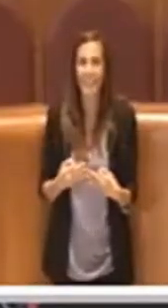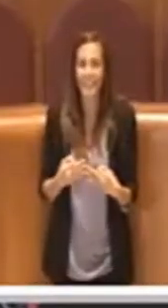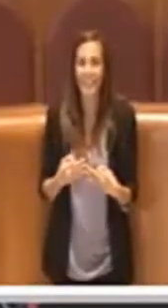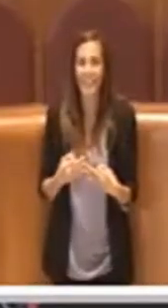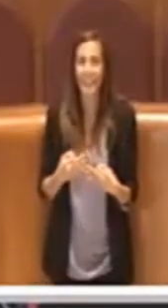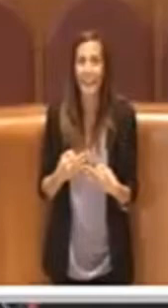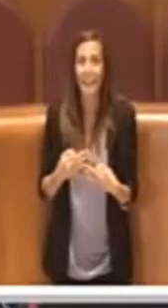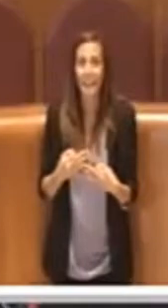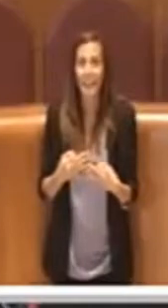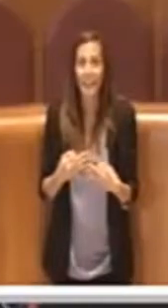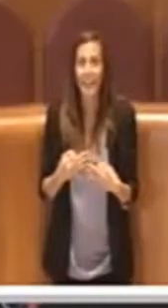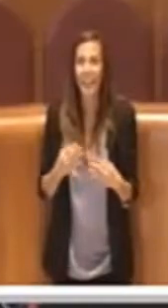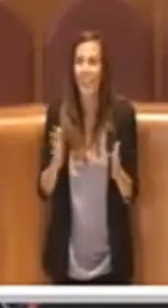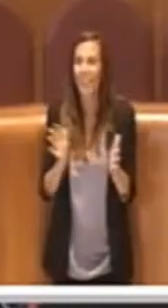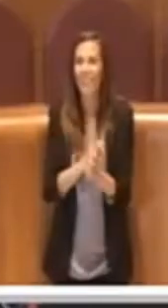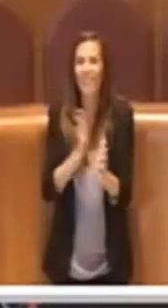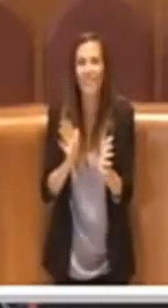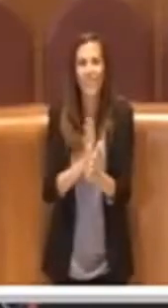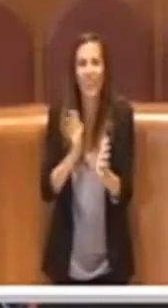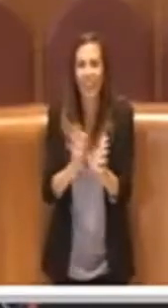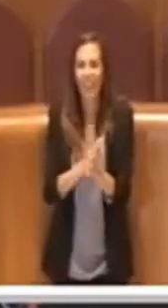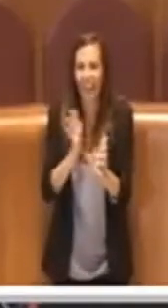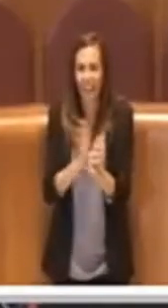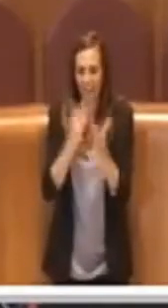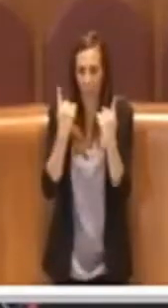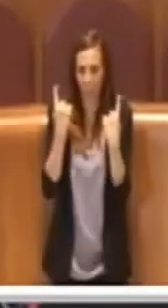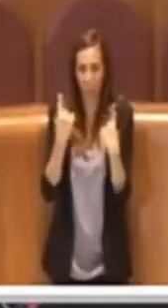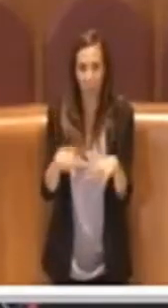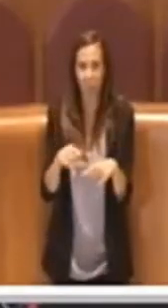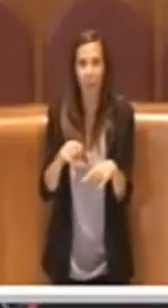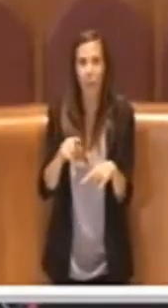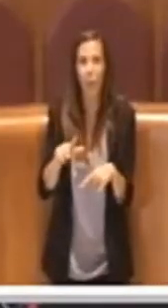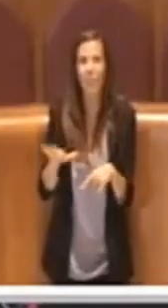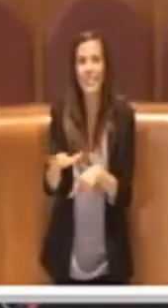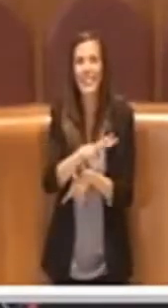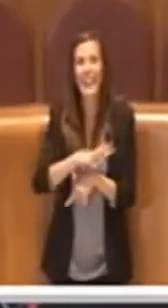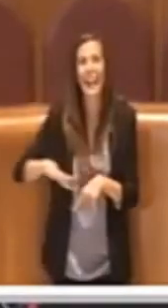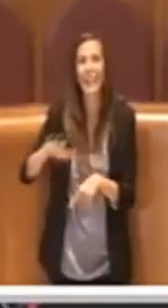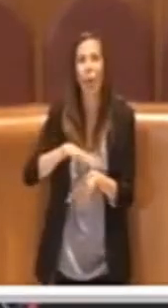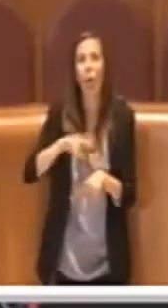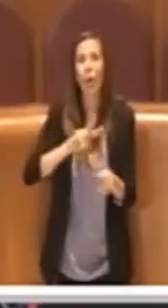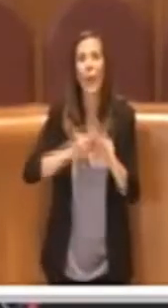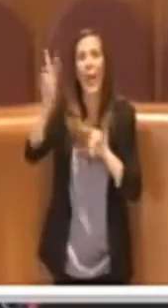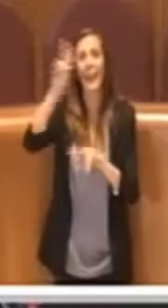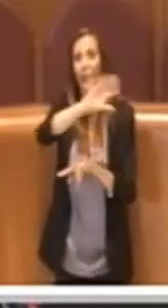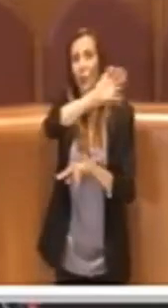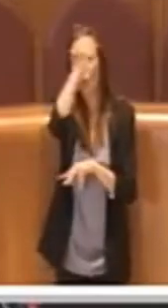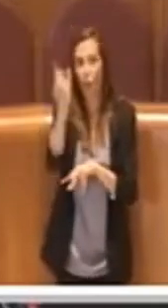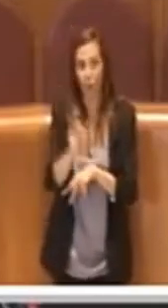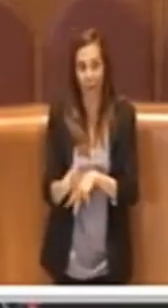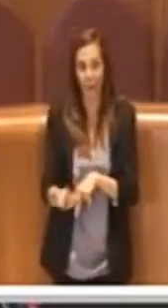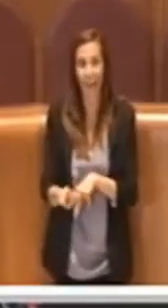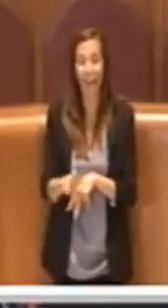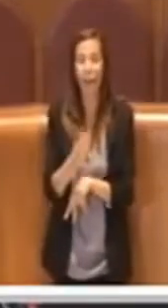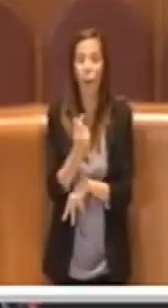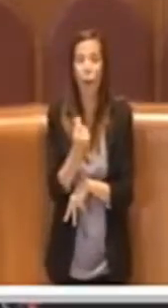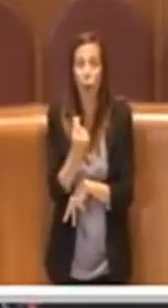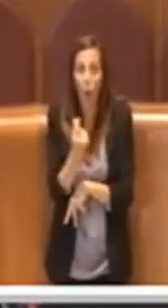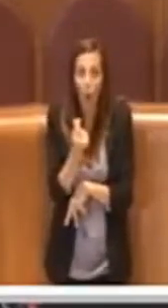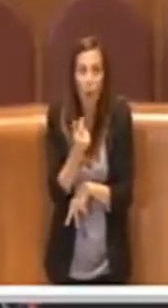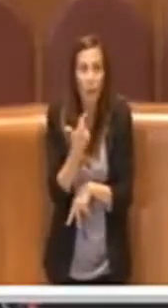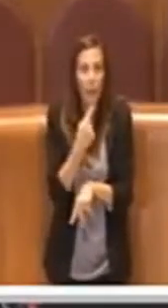tutte le feste di questo tipo sul territorio nazionale, i costi evidentemente per gli operatori sono